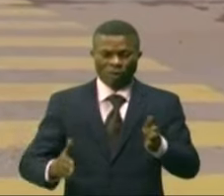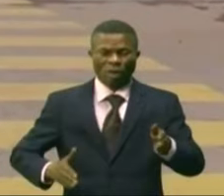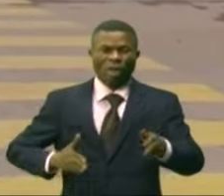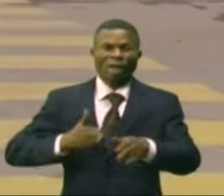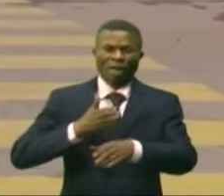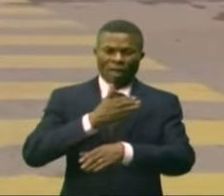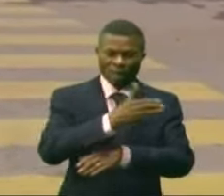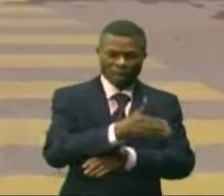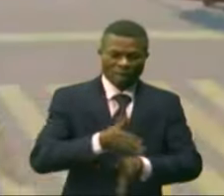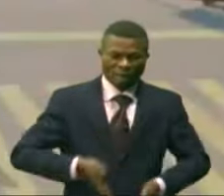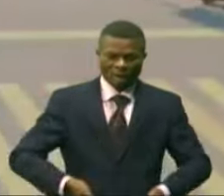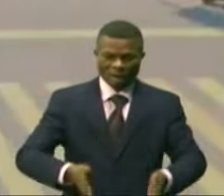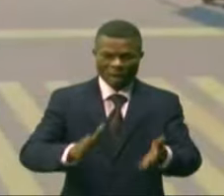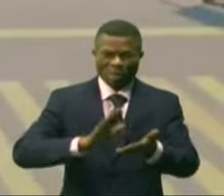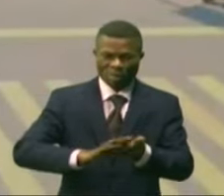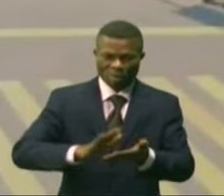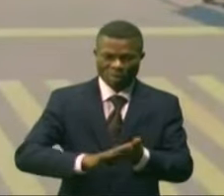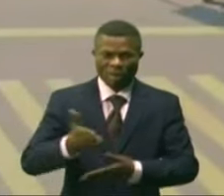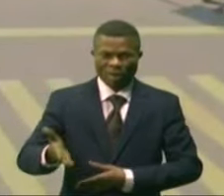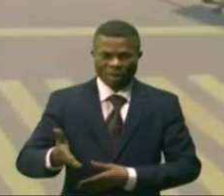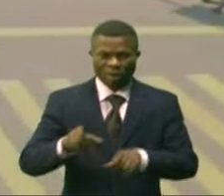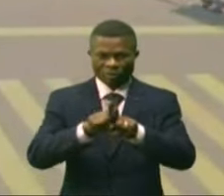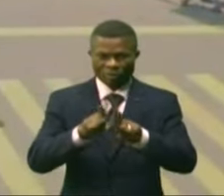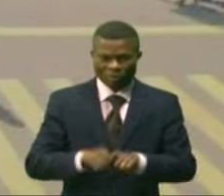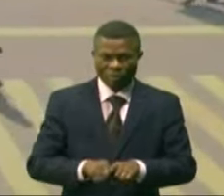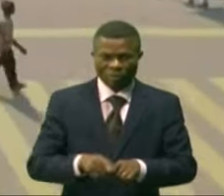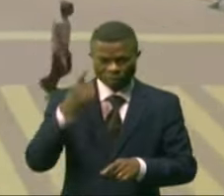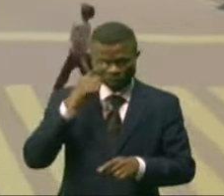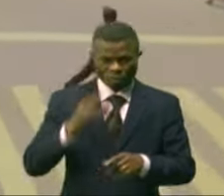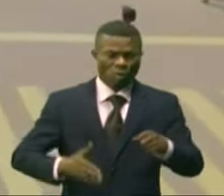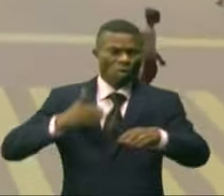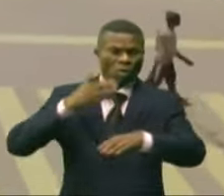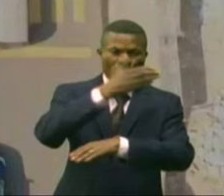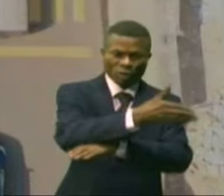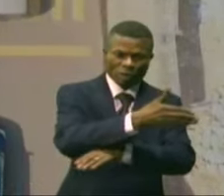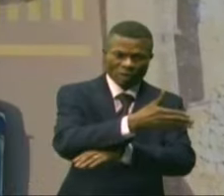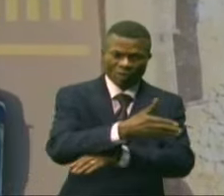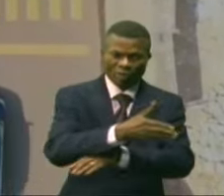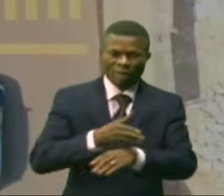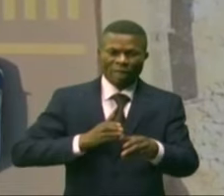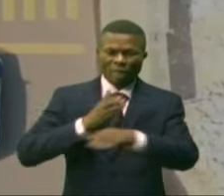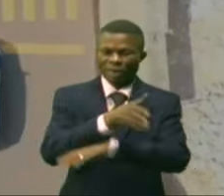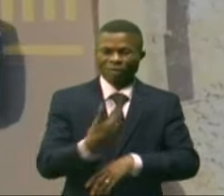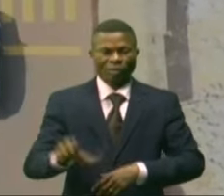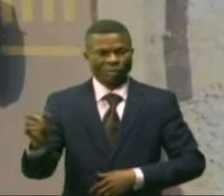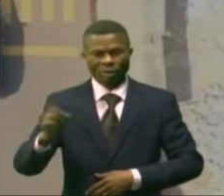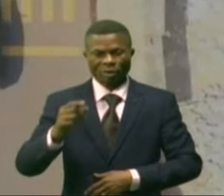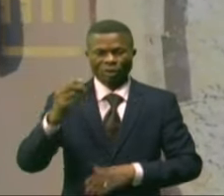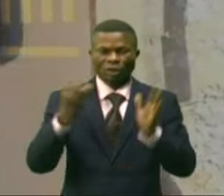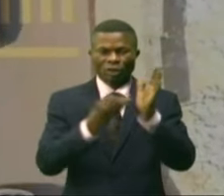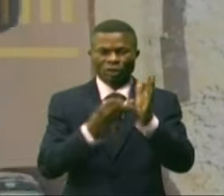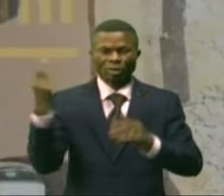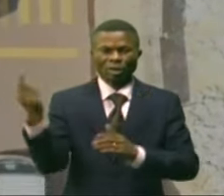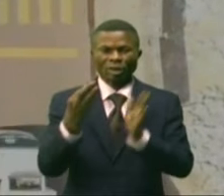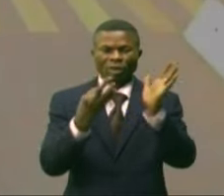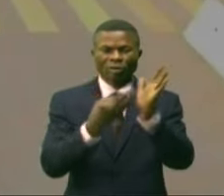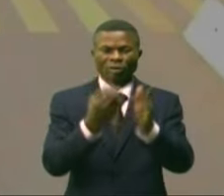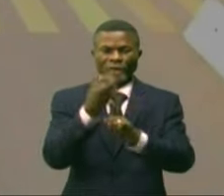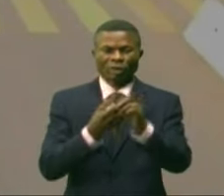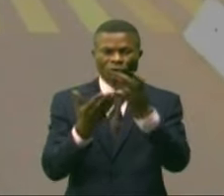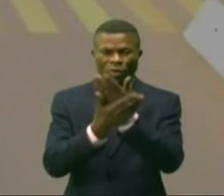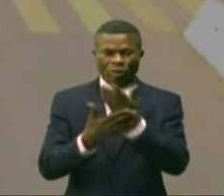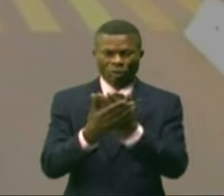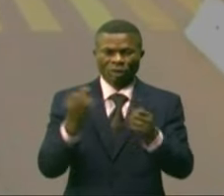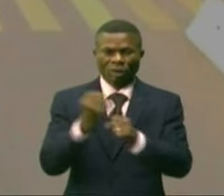sur la bande peinte à jaune ou en blanc pour aller sur l'autre bord de la route. Les dimanches 28 juillet 2024, les